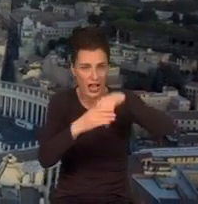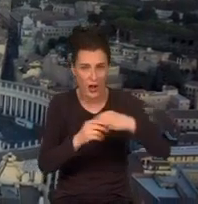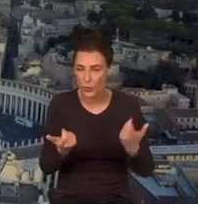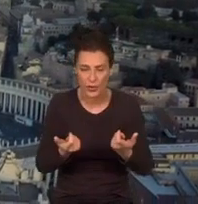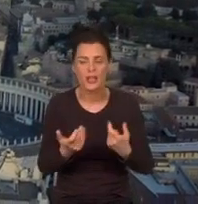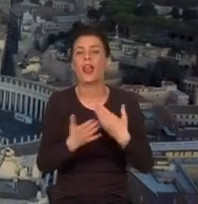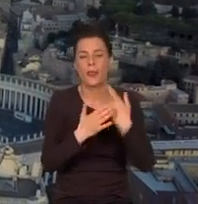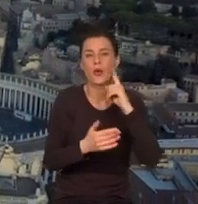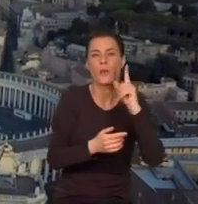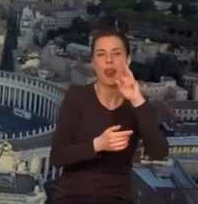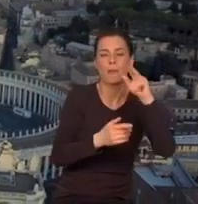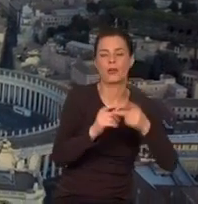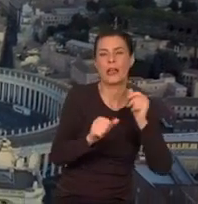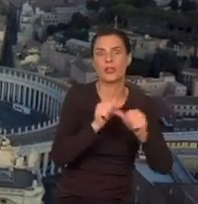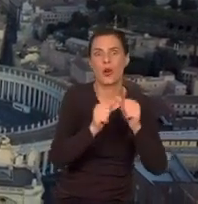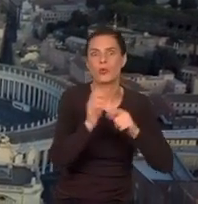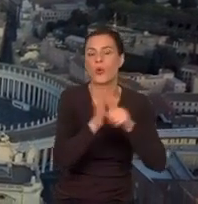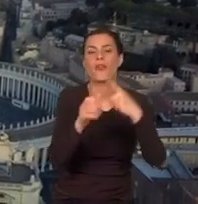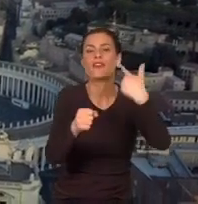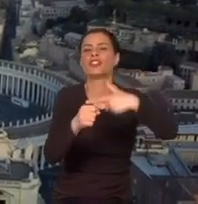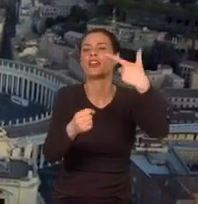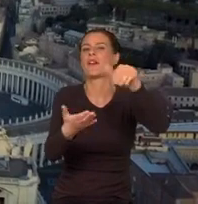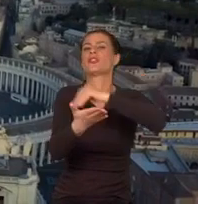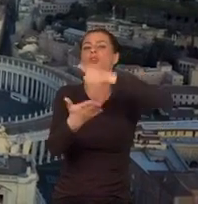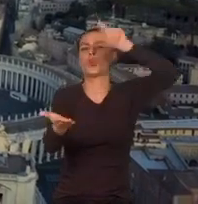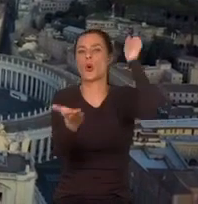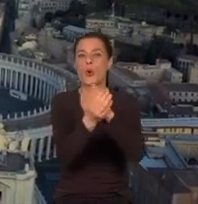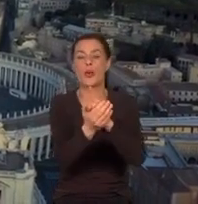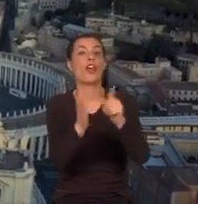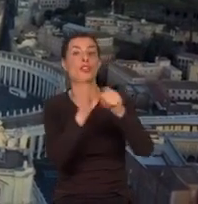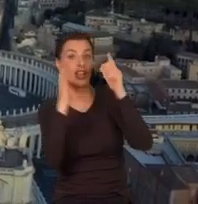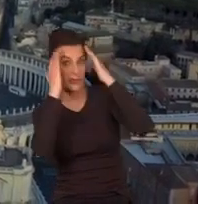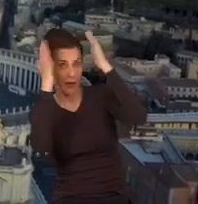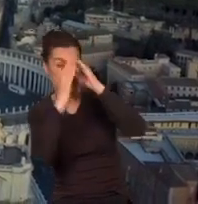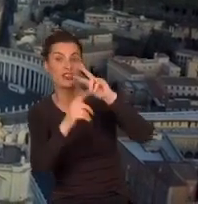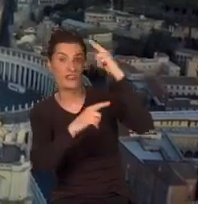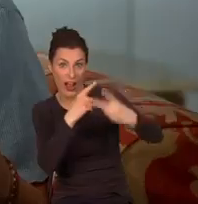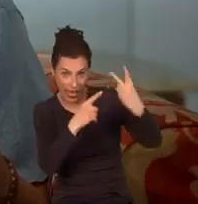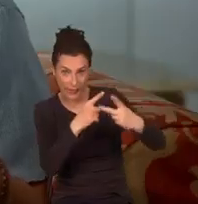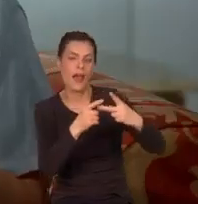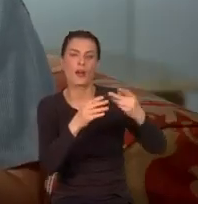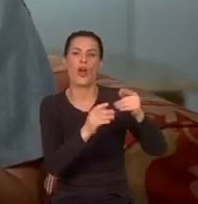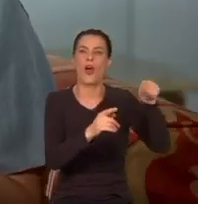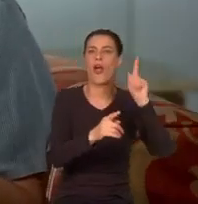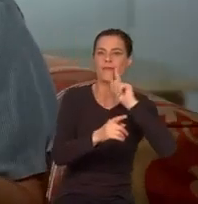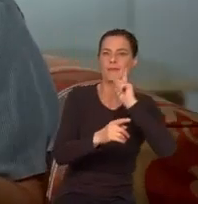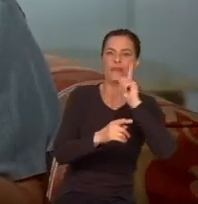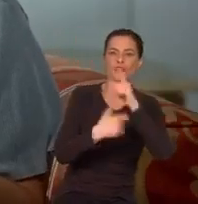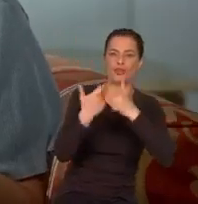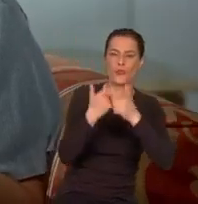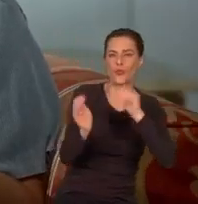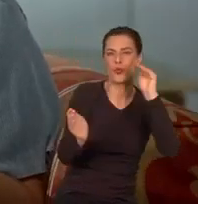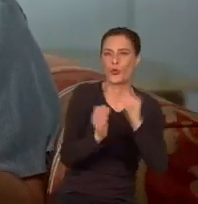Della Porta ukończył kopułę w 22 miesiące, czyli w czasie krótszym niż wyznaczony przez Syksusa V